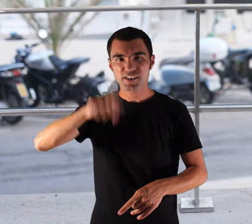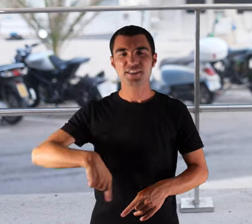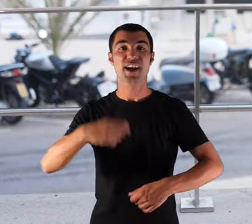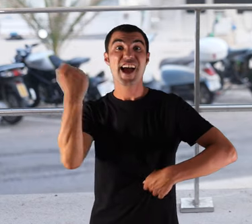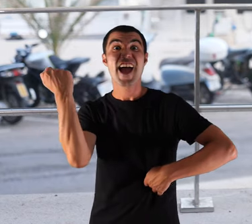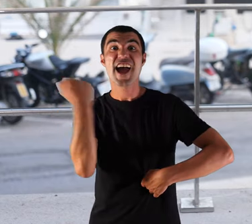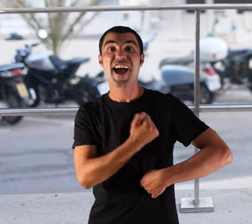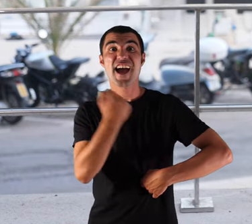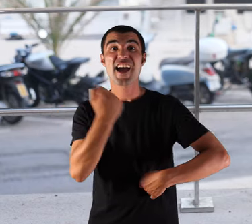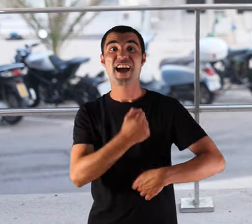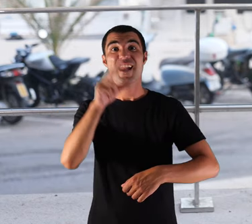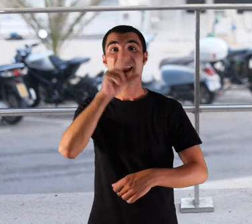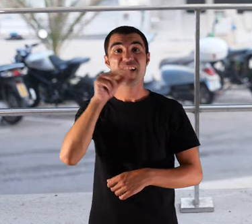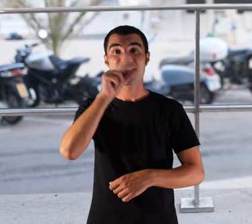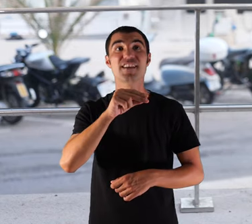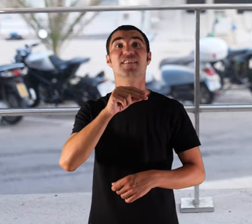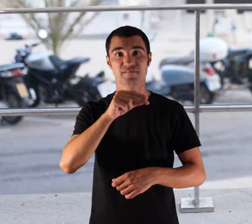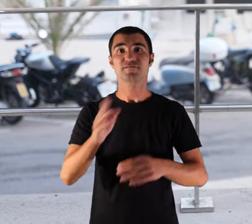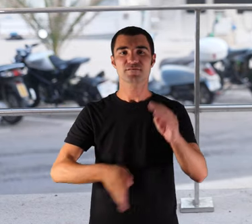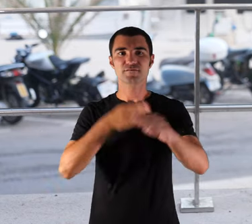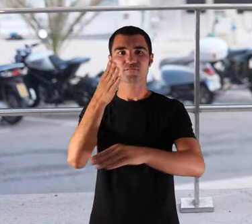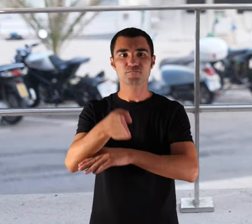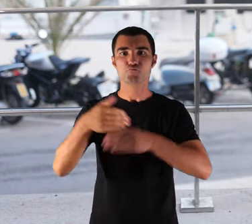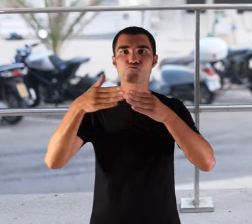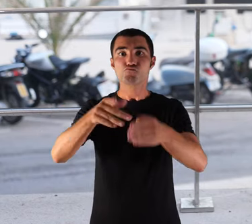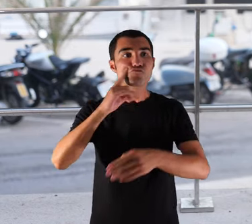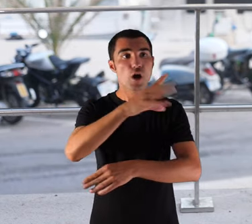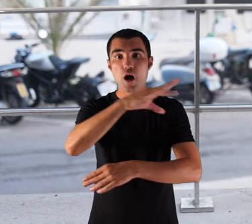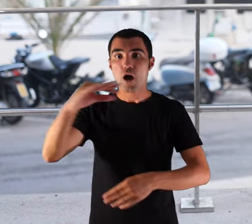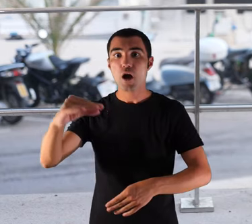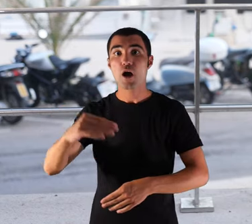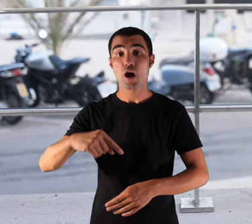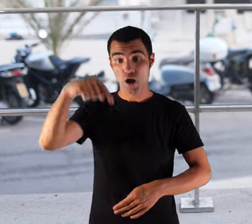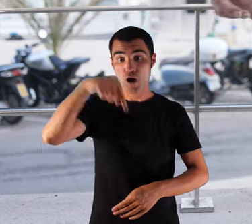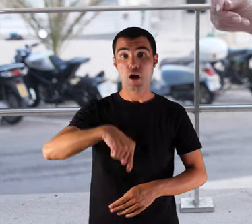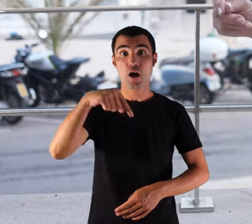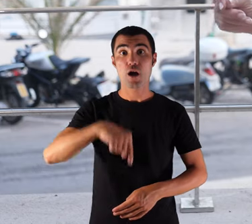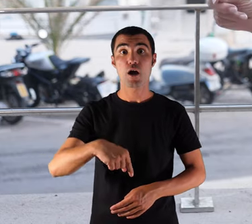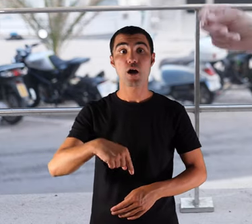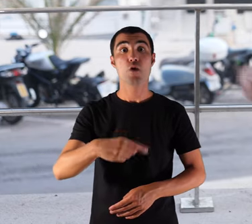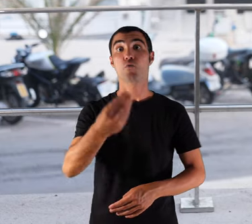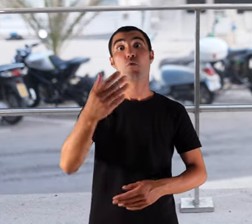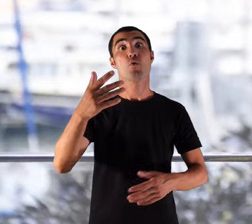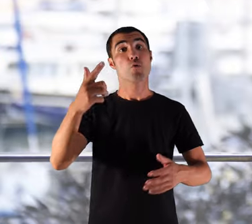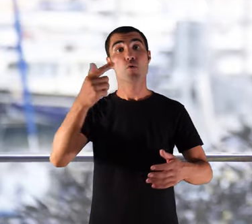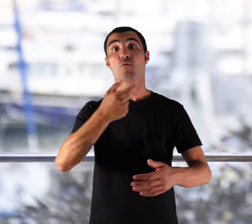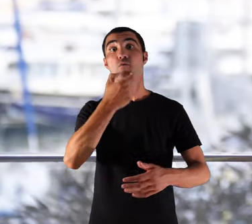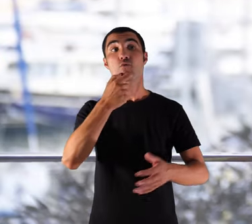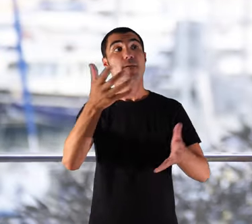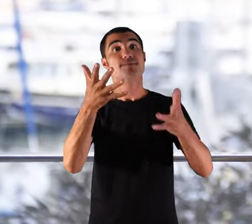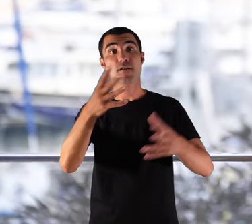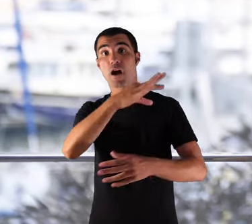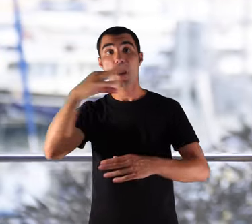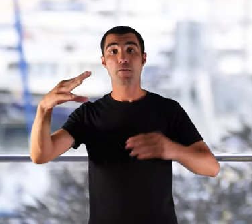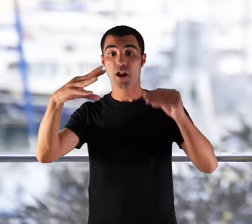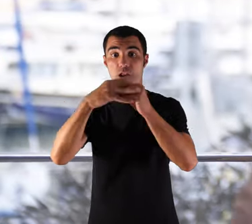Nadal hem anat a vendre que les barques sortien en els calamars i aquí hi ha molta ficció en els calamars rellenos i si per